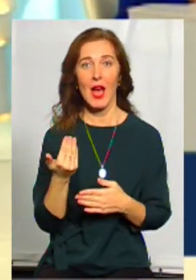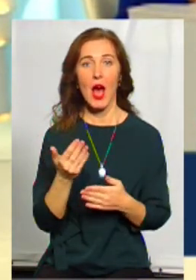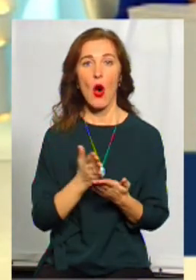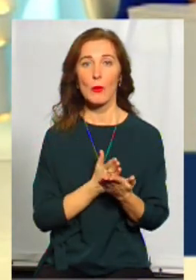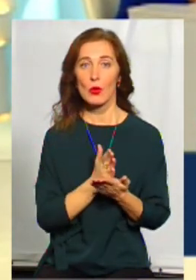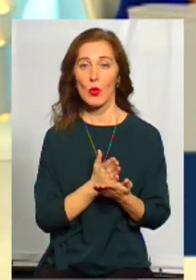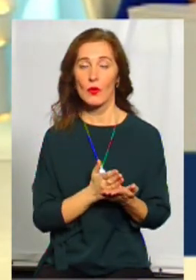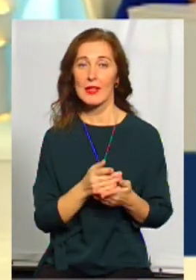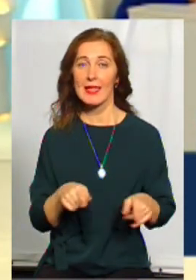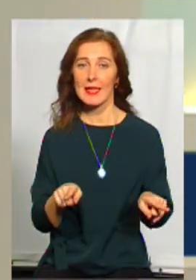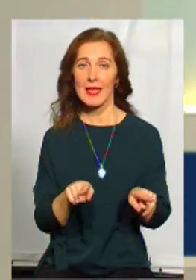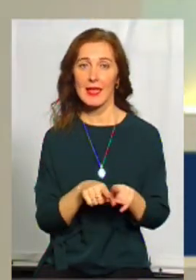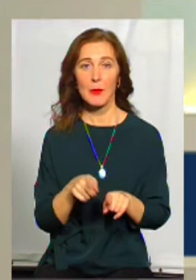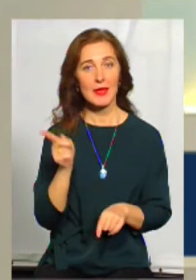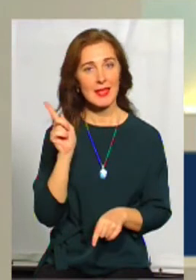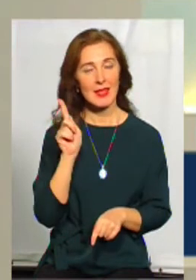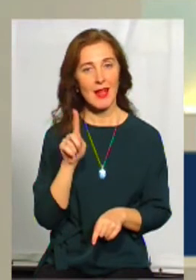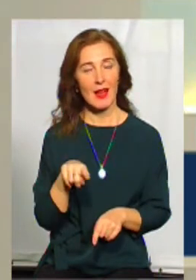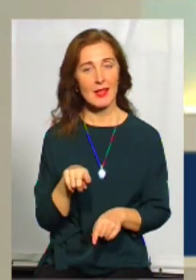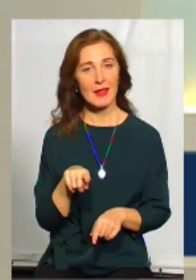такими, знаєте,